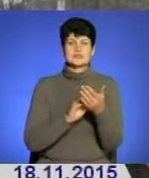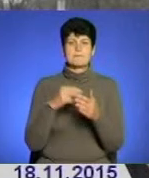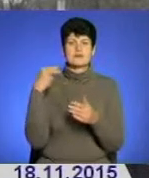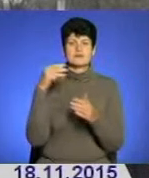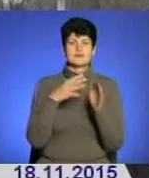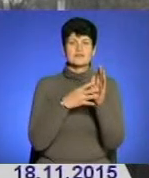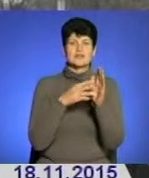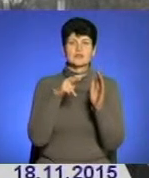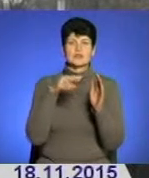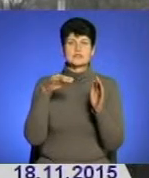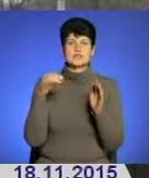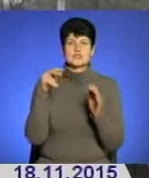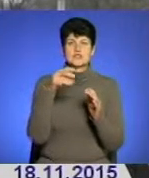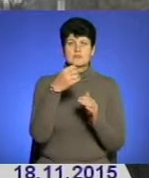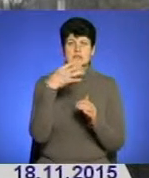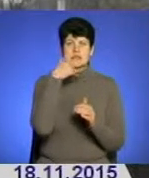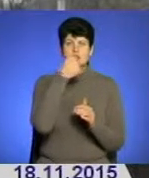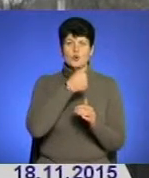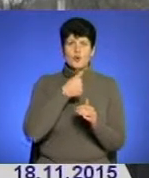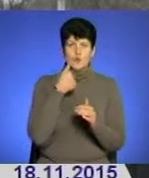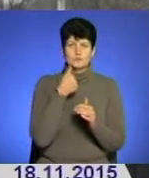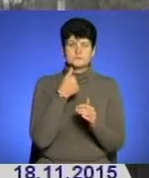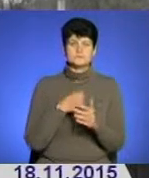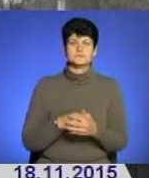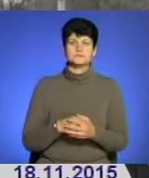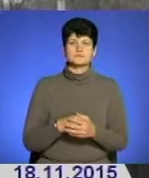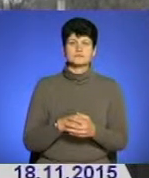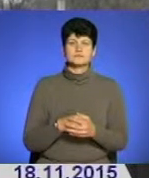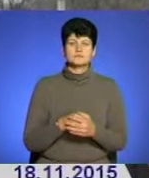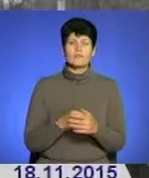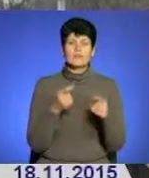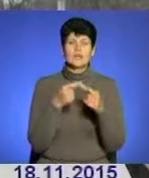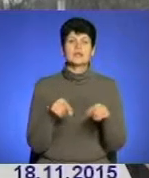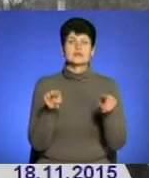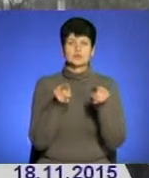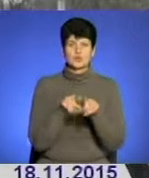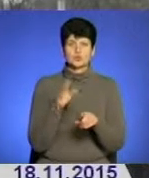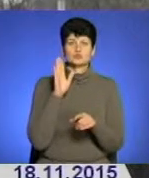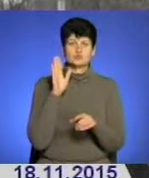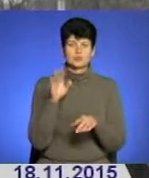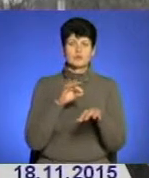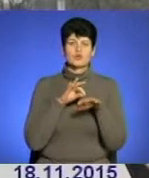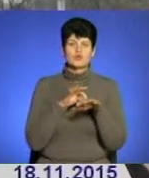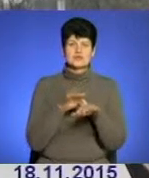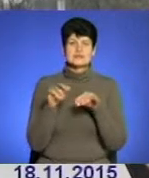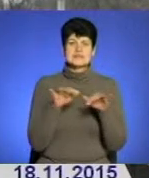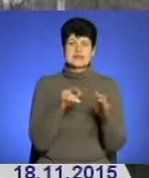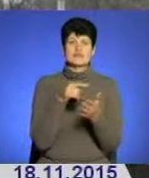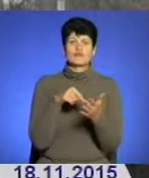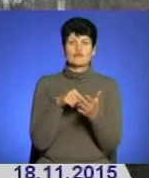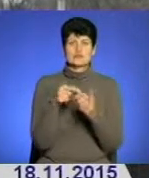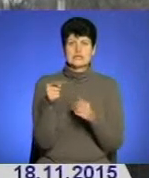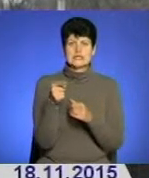2015 року. Ось, безпосередньо також буде проводитися захід в місті Тернополі